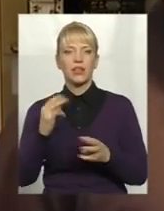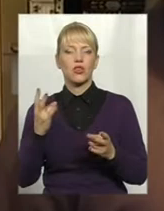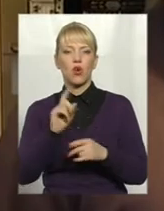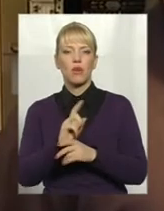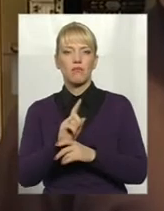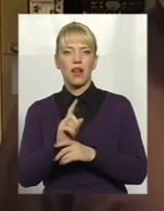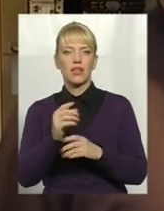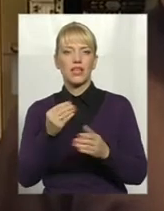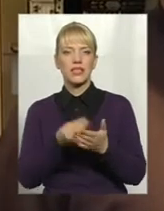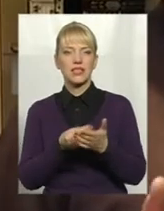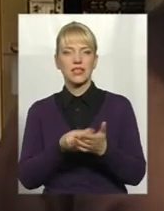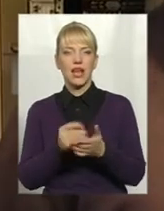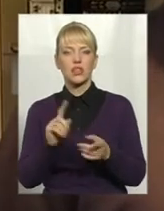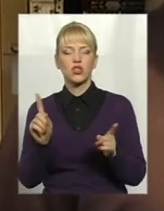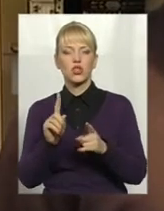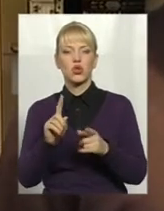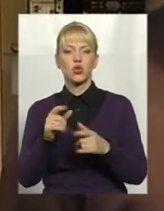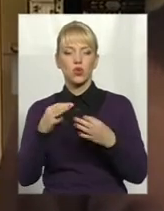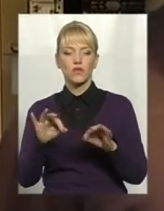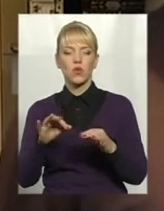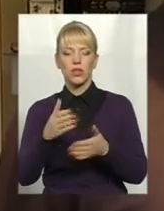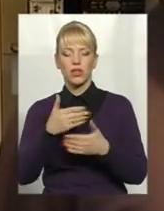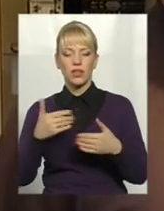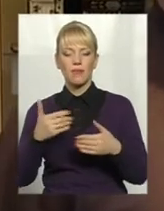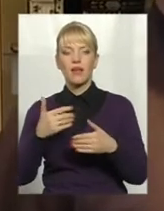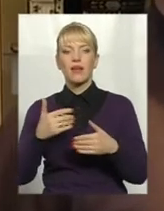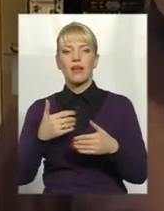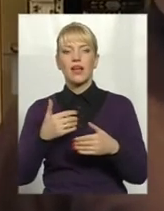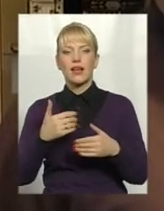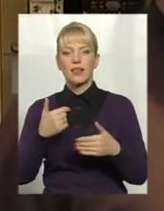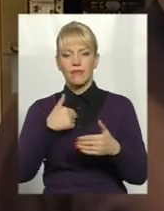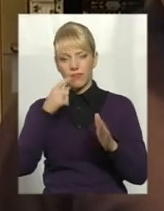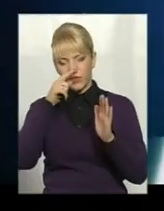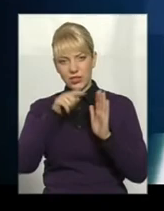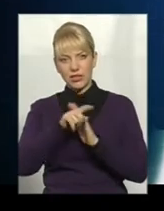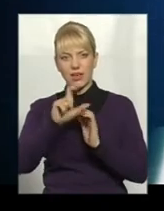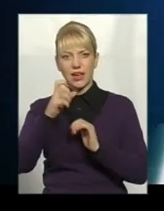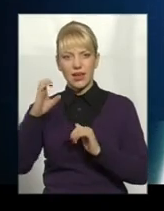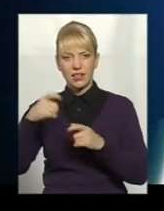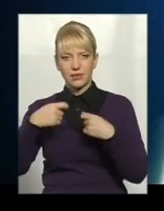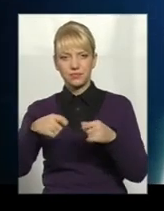що дозволить нам реально в'їхати в цю нішу Європейського Союзу.